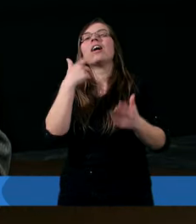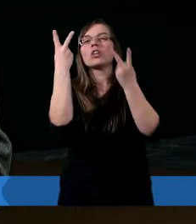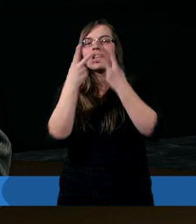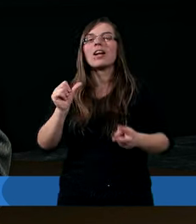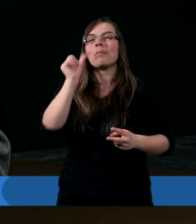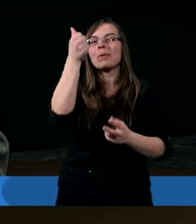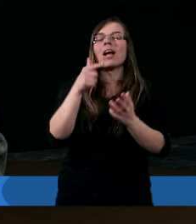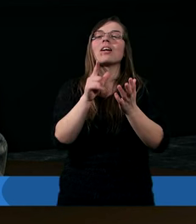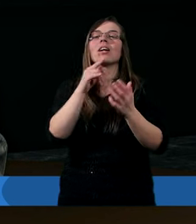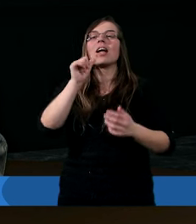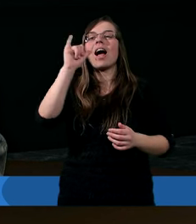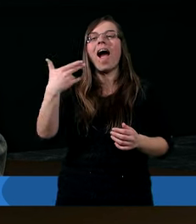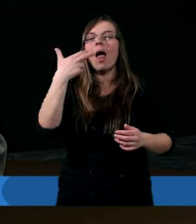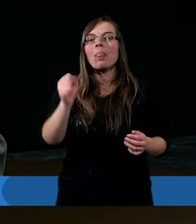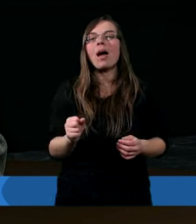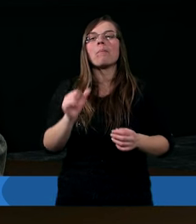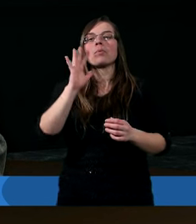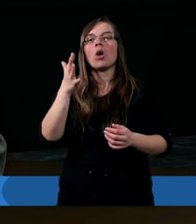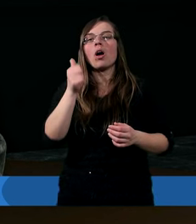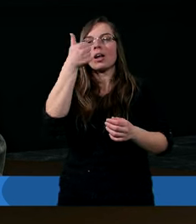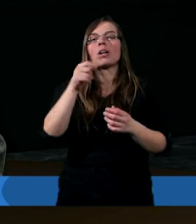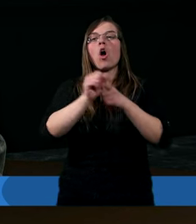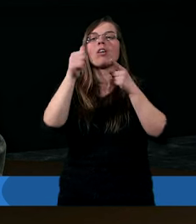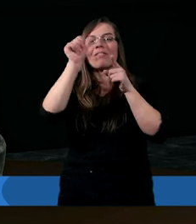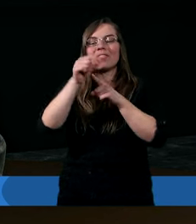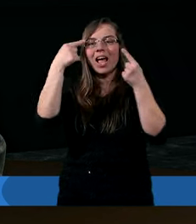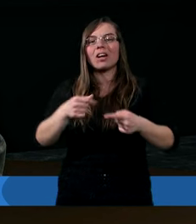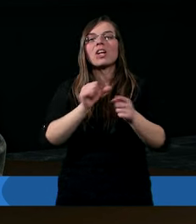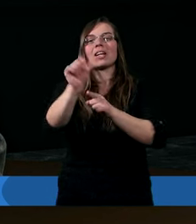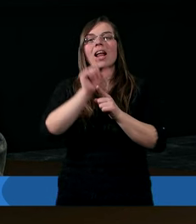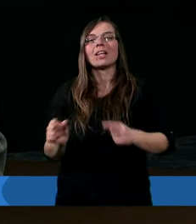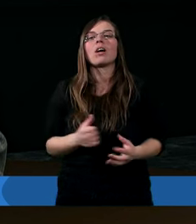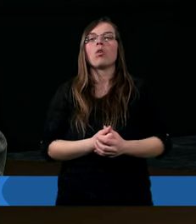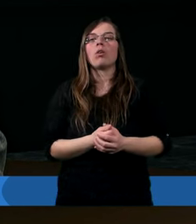Czytam pierwszy list Jana, piąty rozdział od wiersza jedenastego.